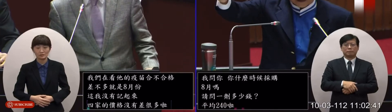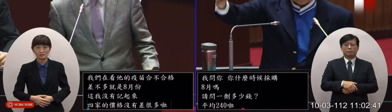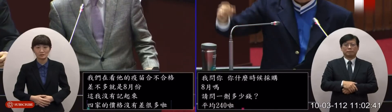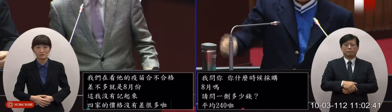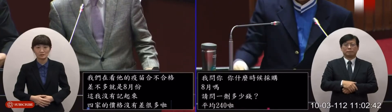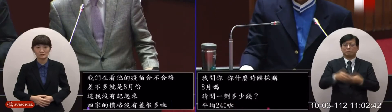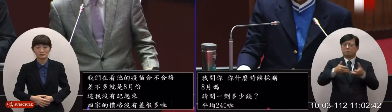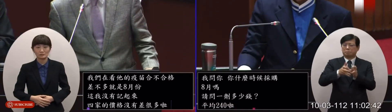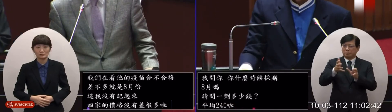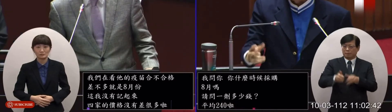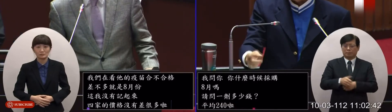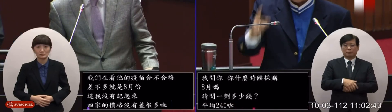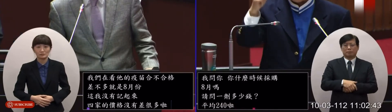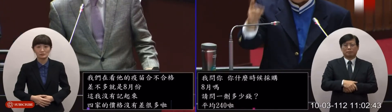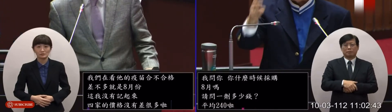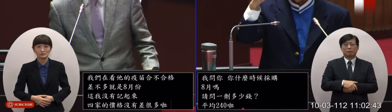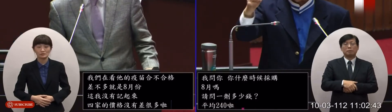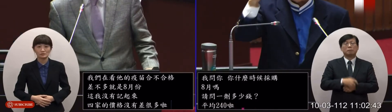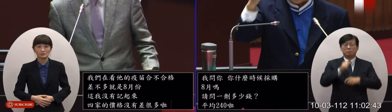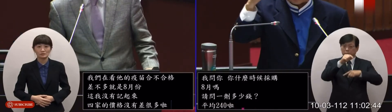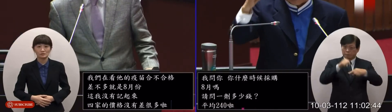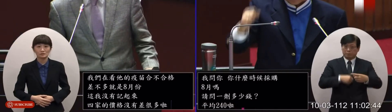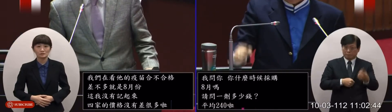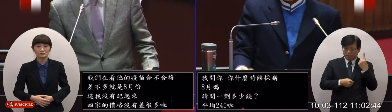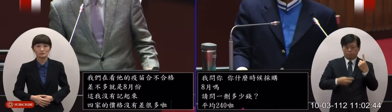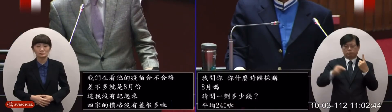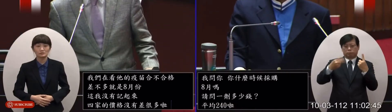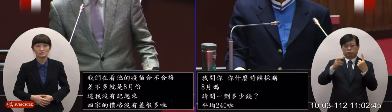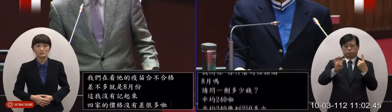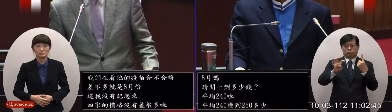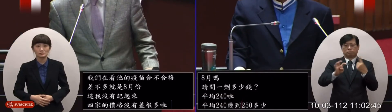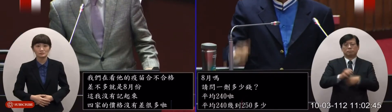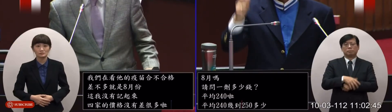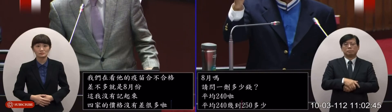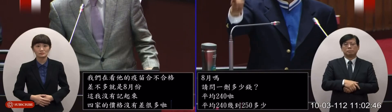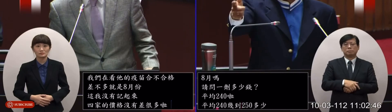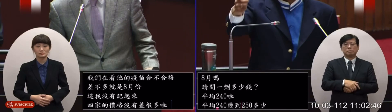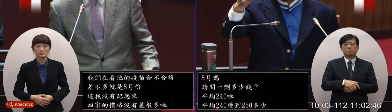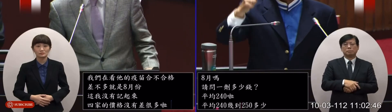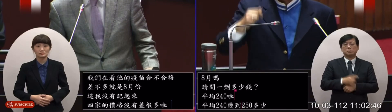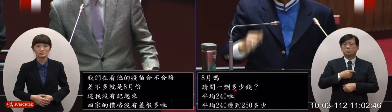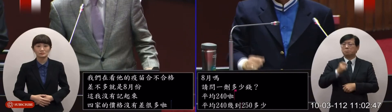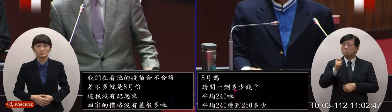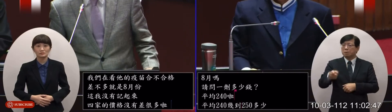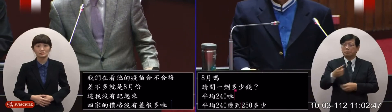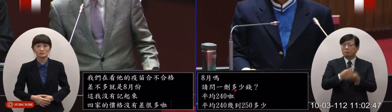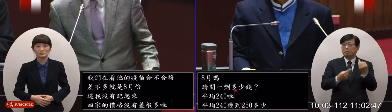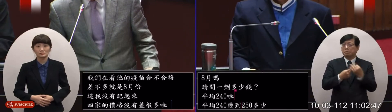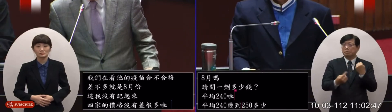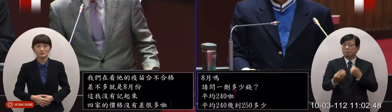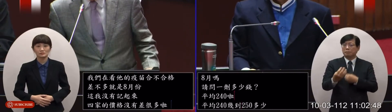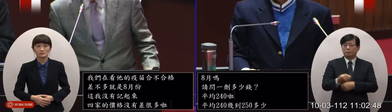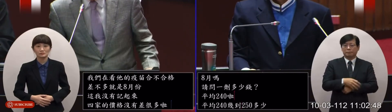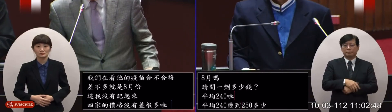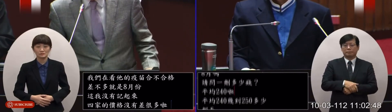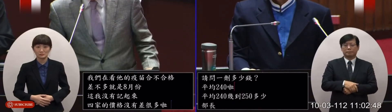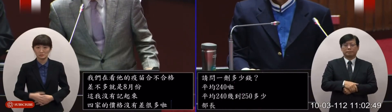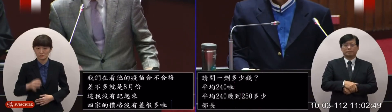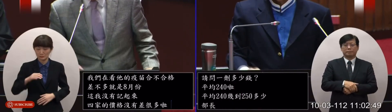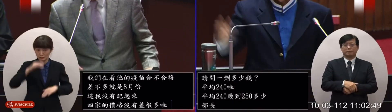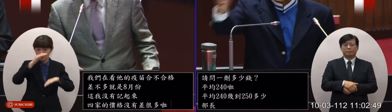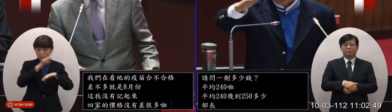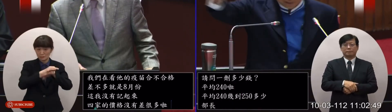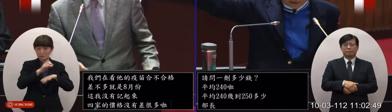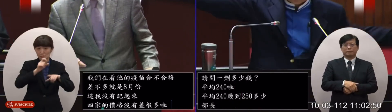部長我們都知道平均一記是兩百四你總共採購幾幾呃高端的